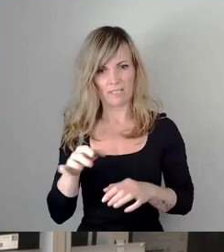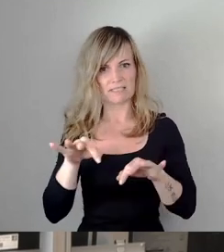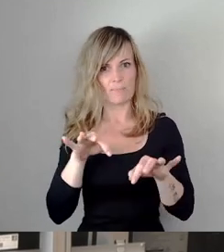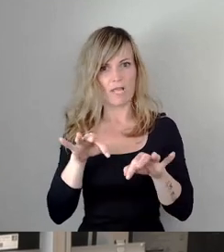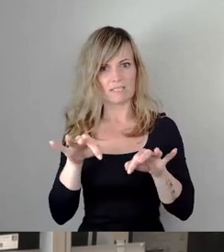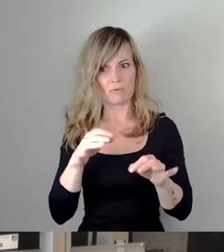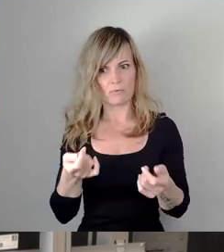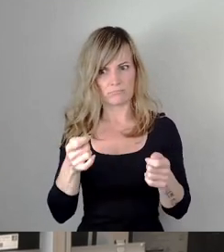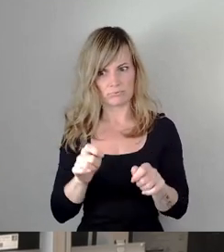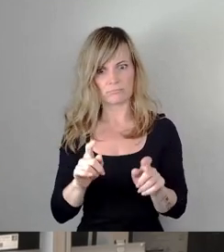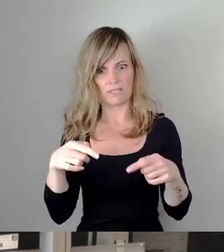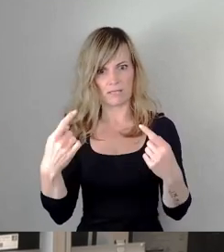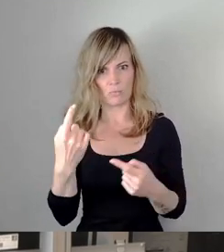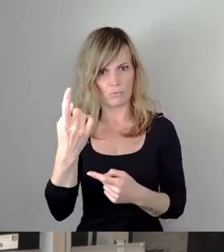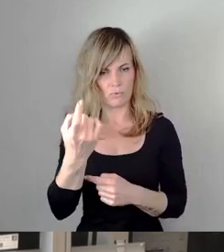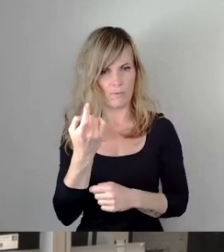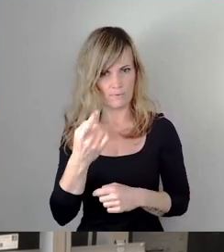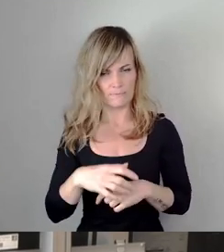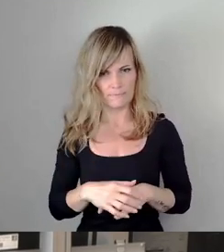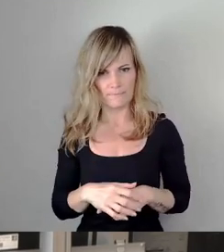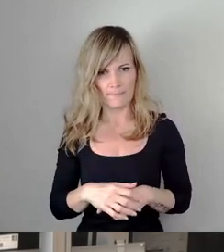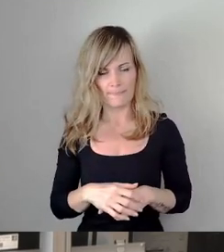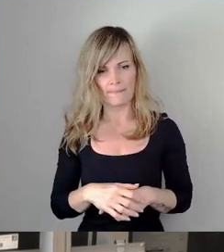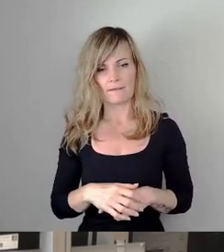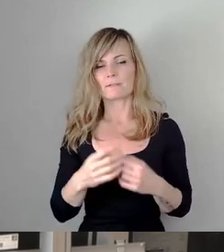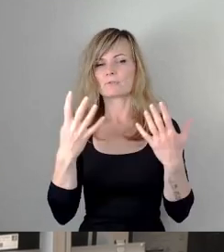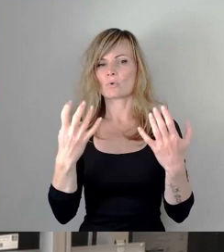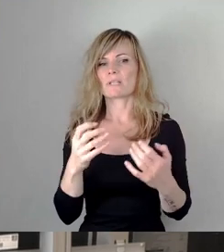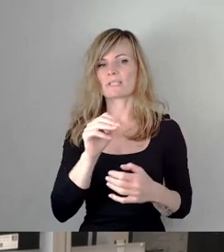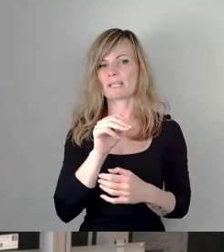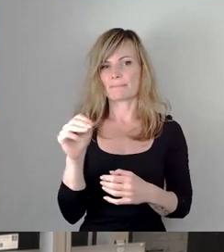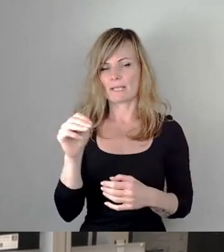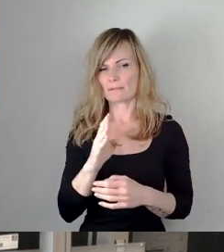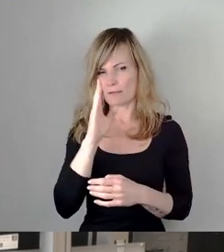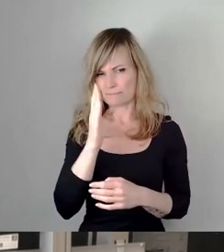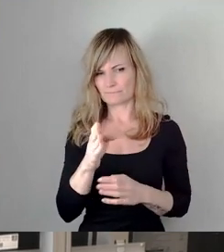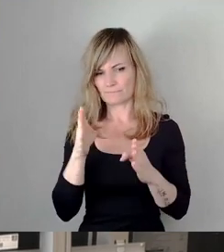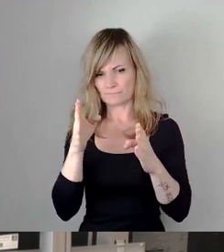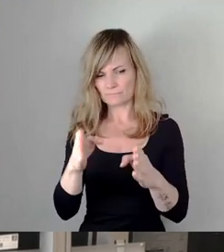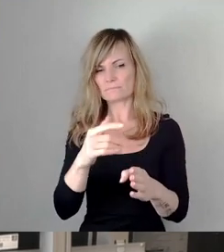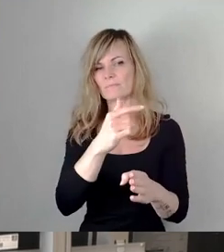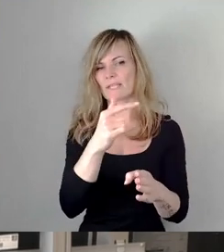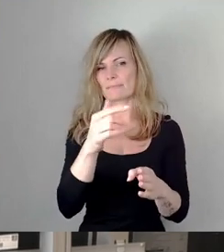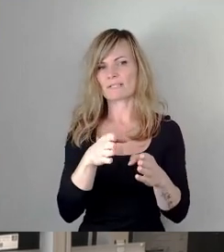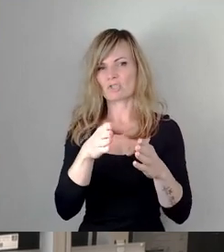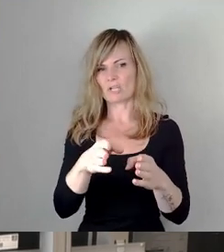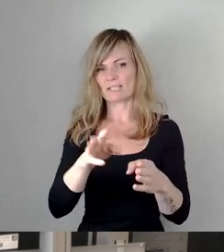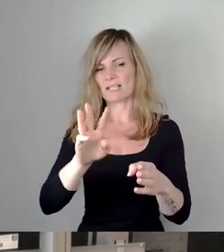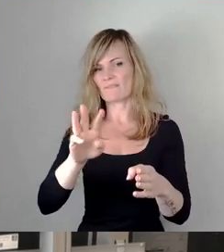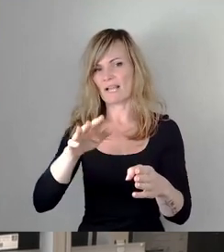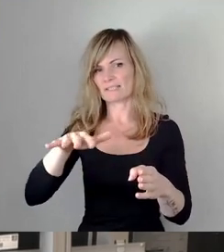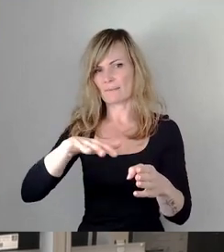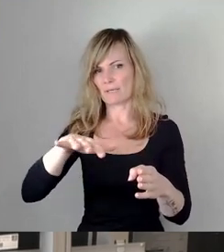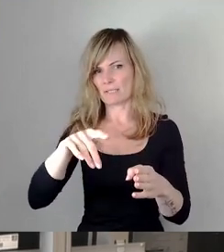Wir haben hier also ausgehend von diesen 90 Meter richtigen konformen Radwegen zwischen Teblitzer Straße und Wasserplatz eine ganze